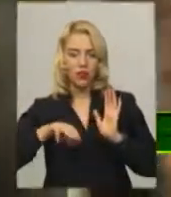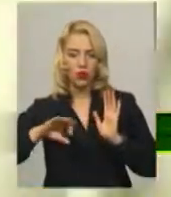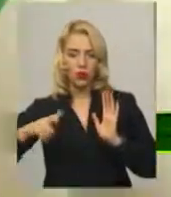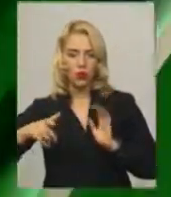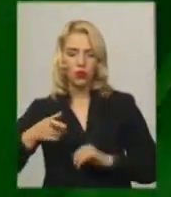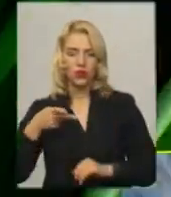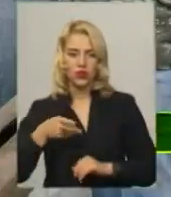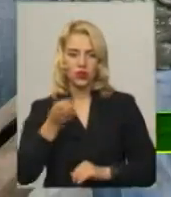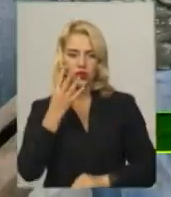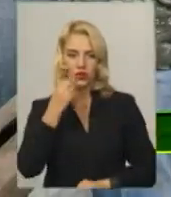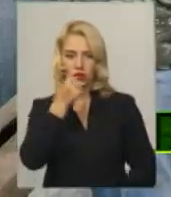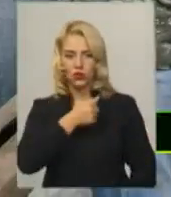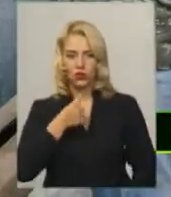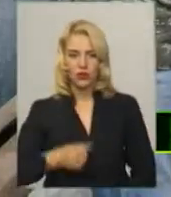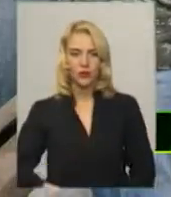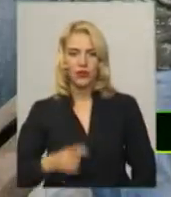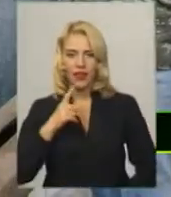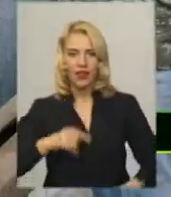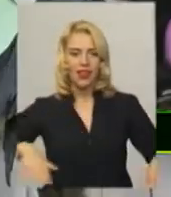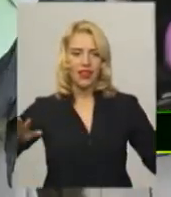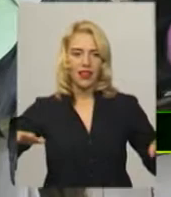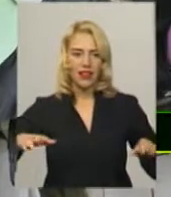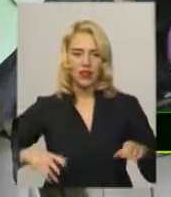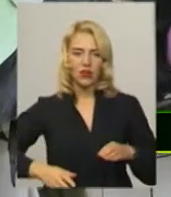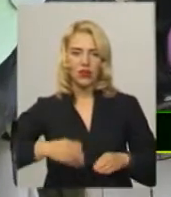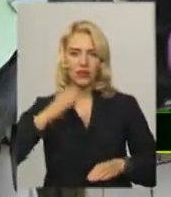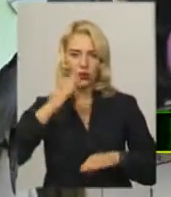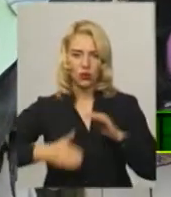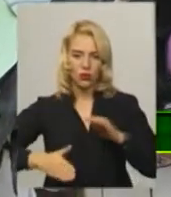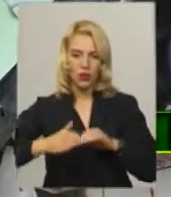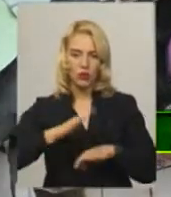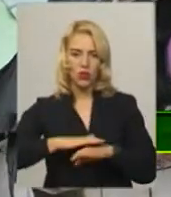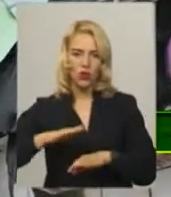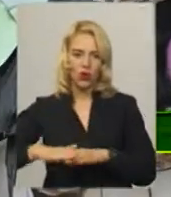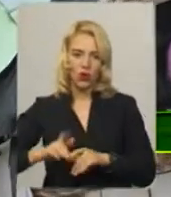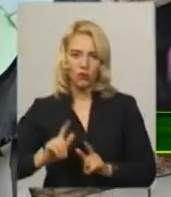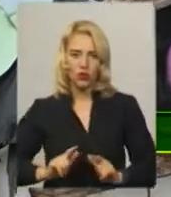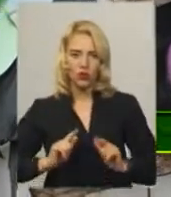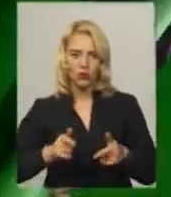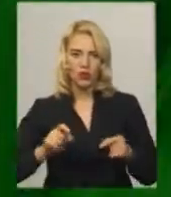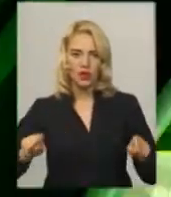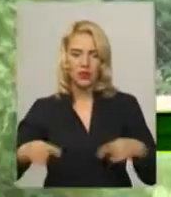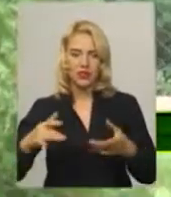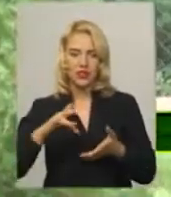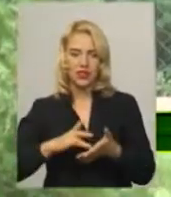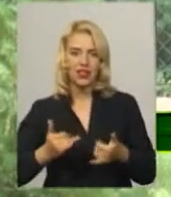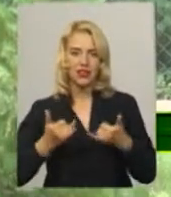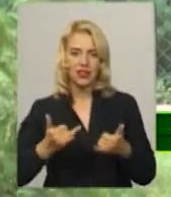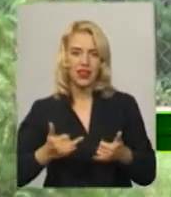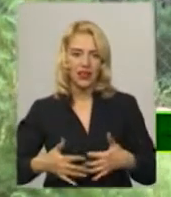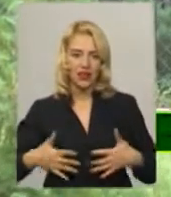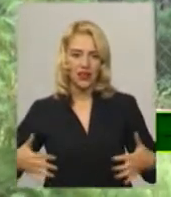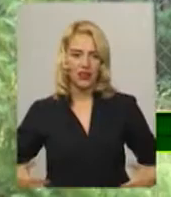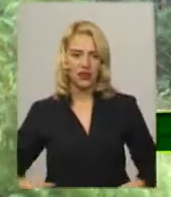року. Лалека з віддурваними ногами поступив у Хмельницький реабілітаційний центр для диких тварин. Більше